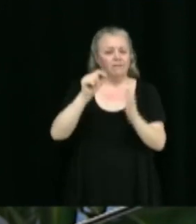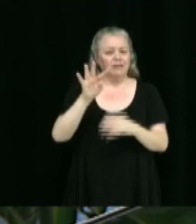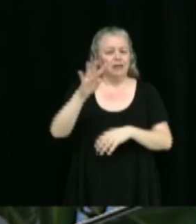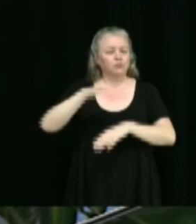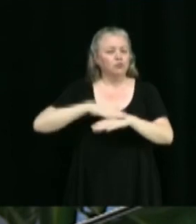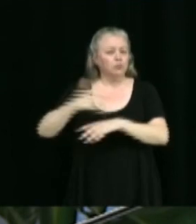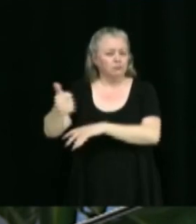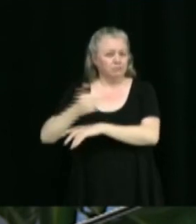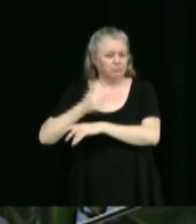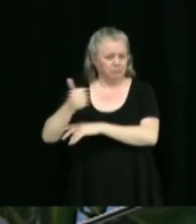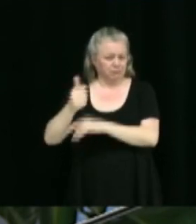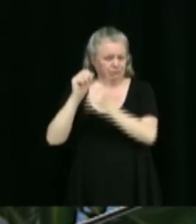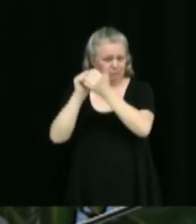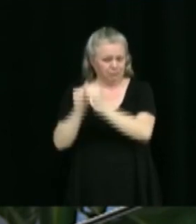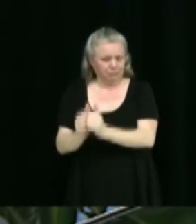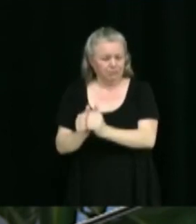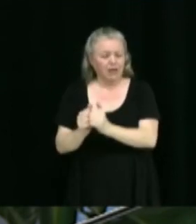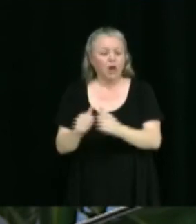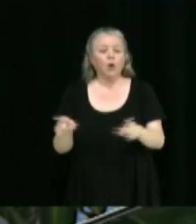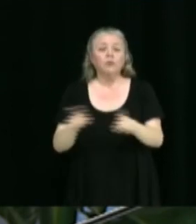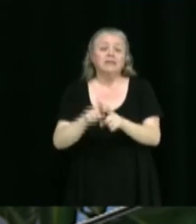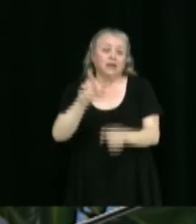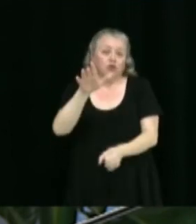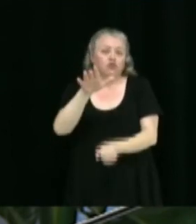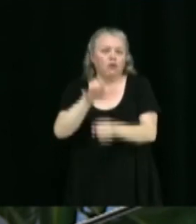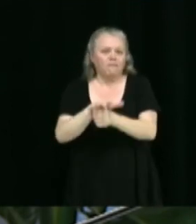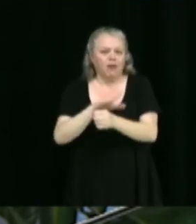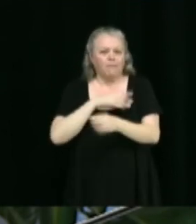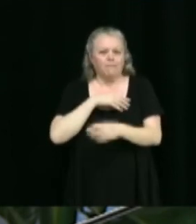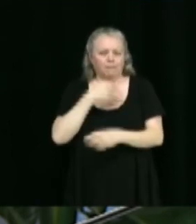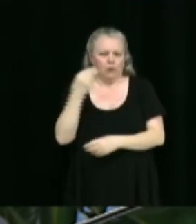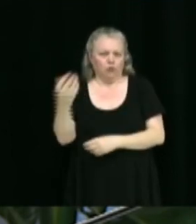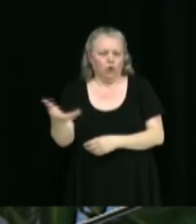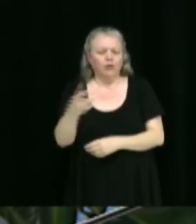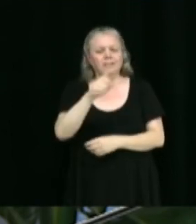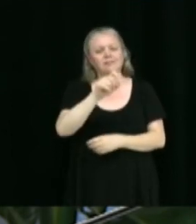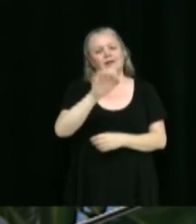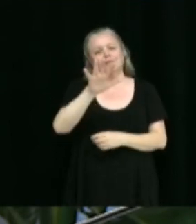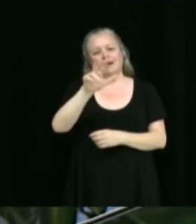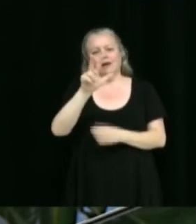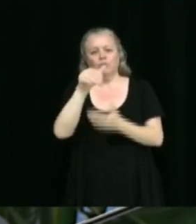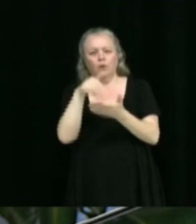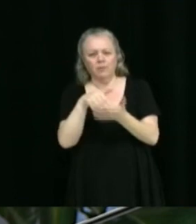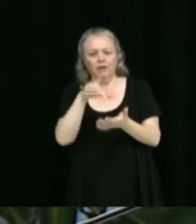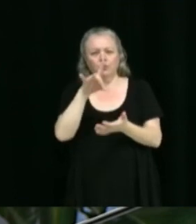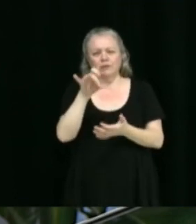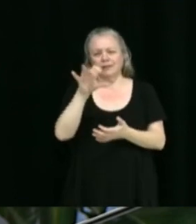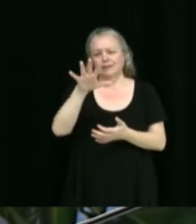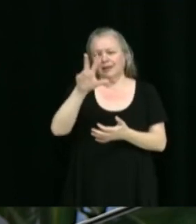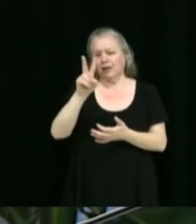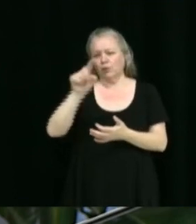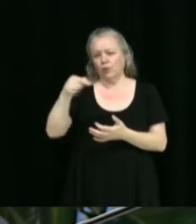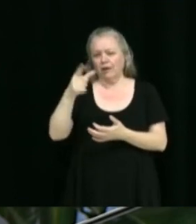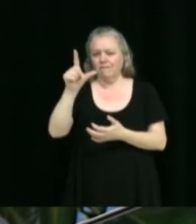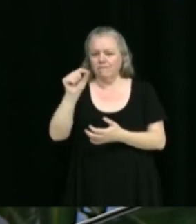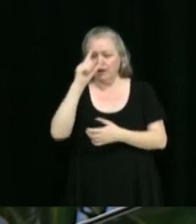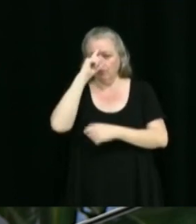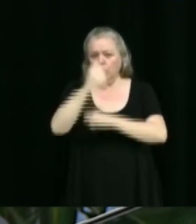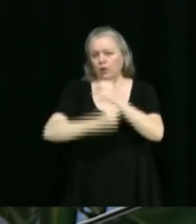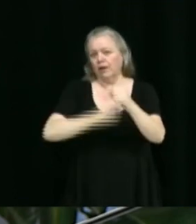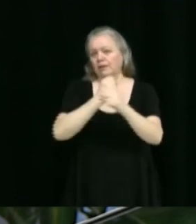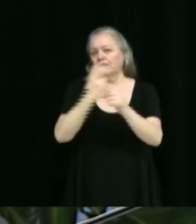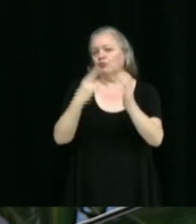confirmer sa contribution financière au montant de 153,852,20 pour l'année